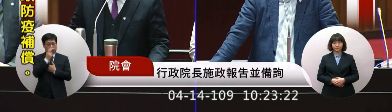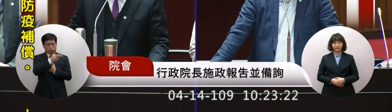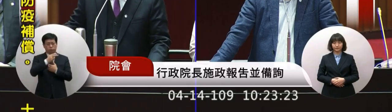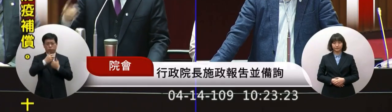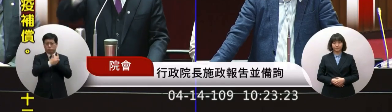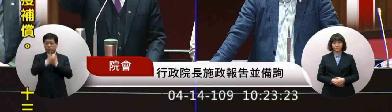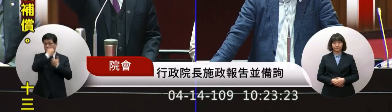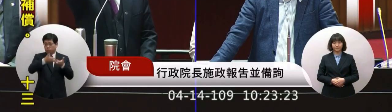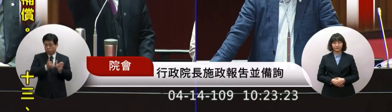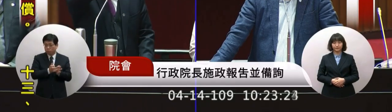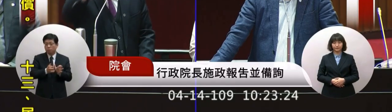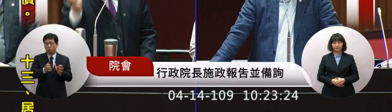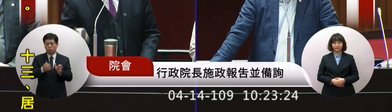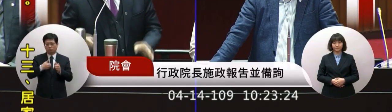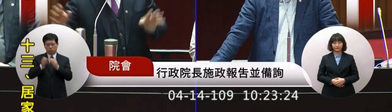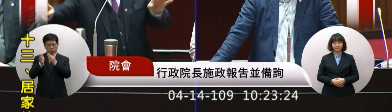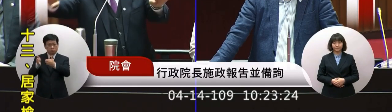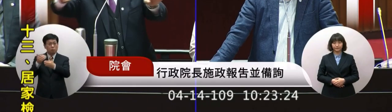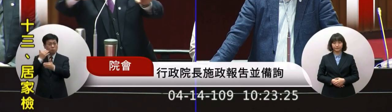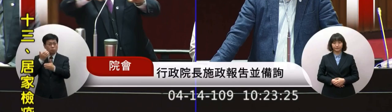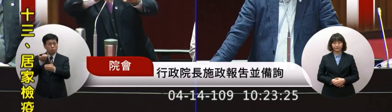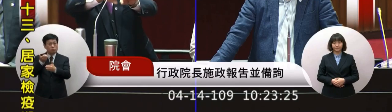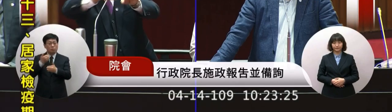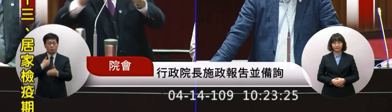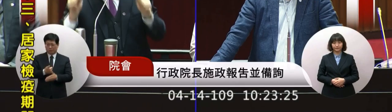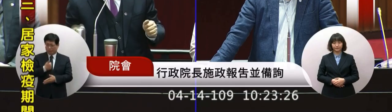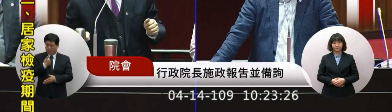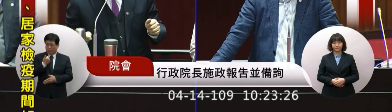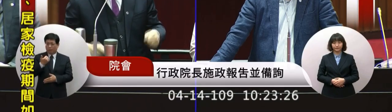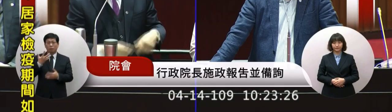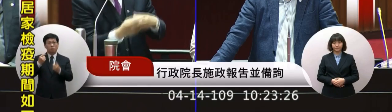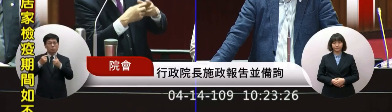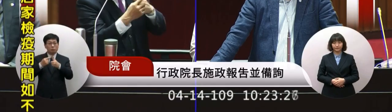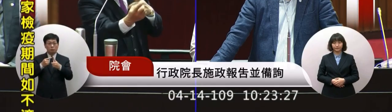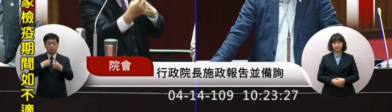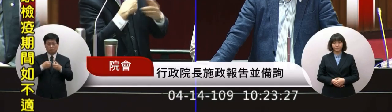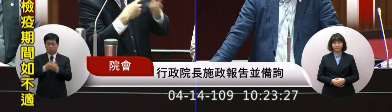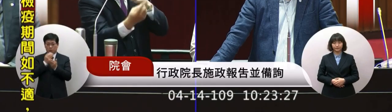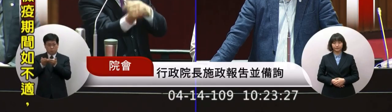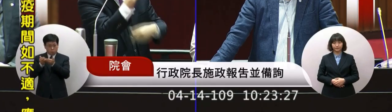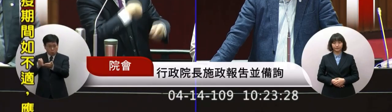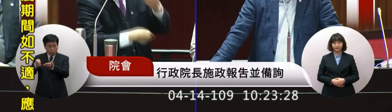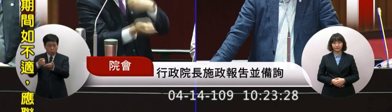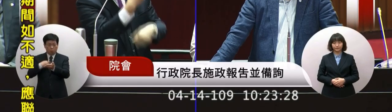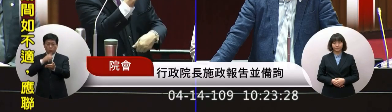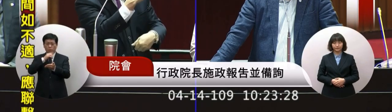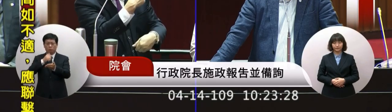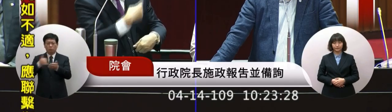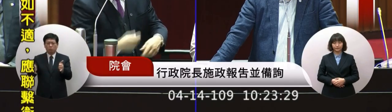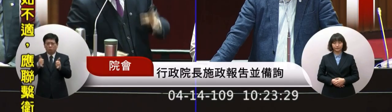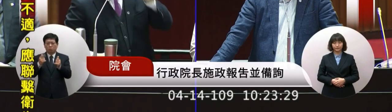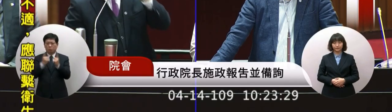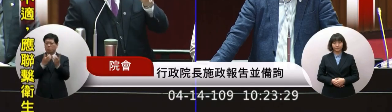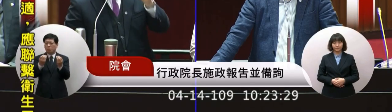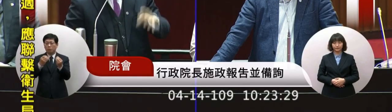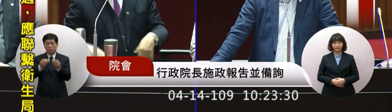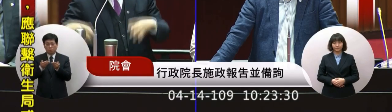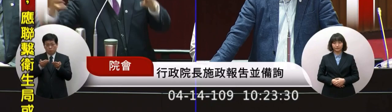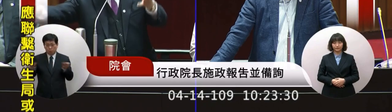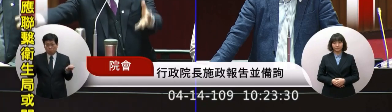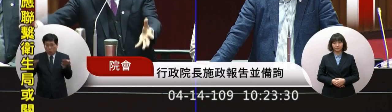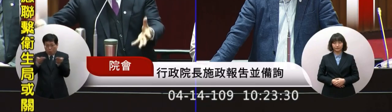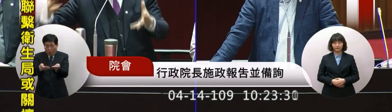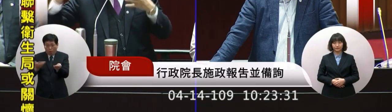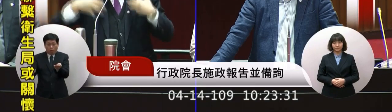這個衛福部就如果沒有人碰人 只有船丟或上船或者